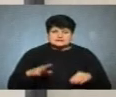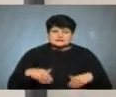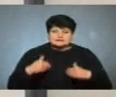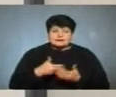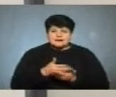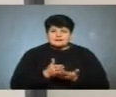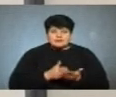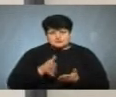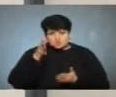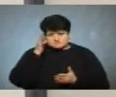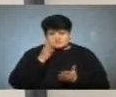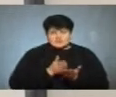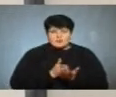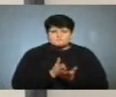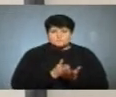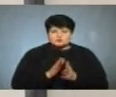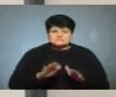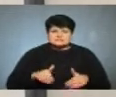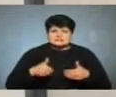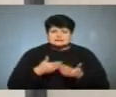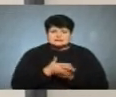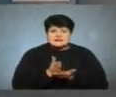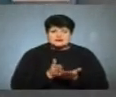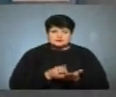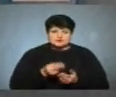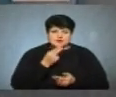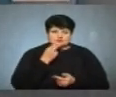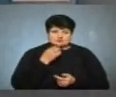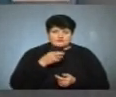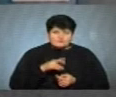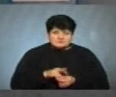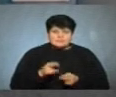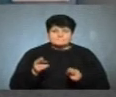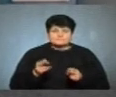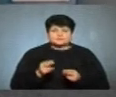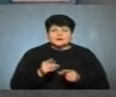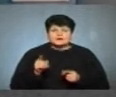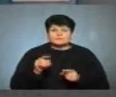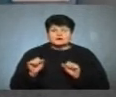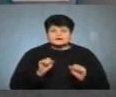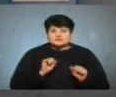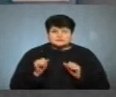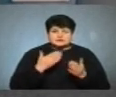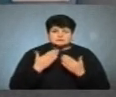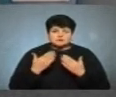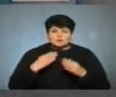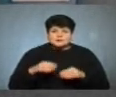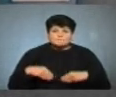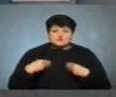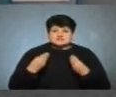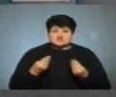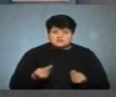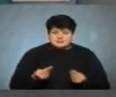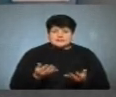якісних освітніх послуг і за надання якісного харчування. Адже безпосередньо керівник спілкується з постачальниками